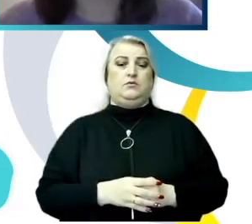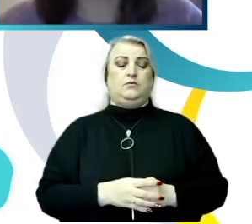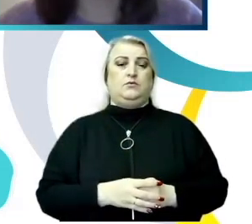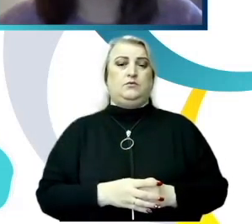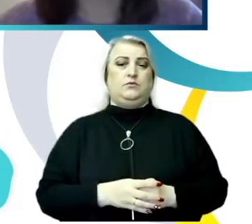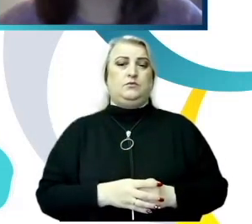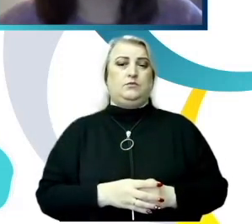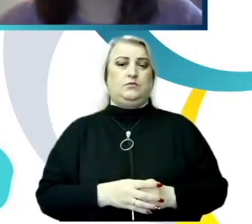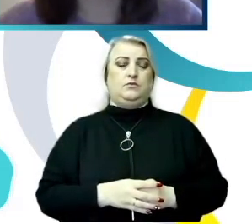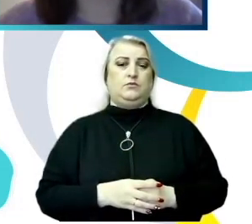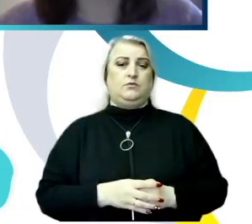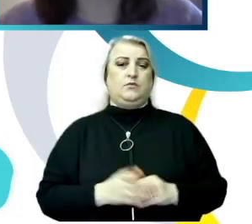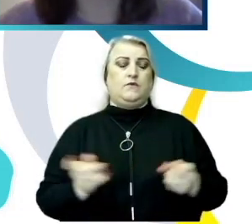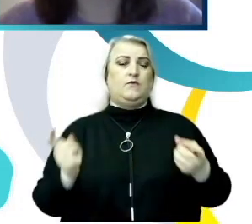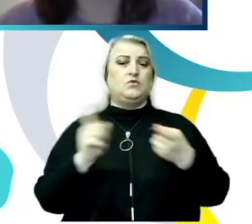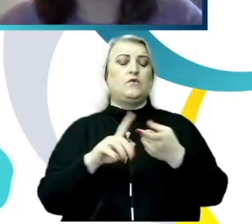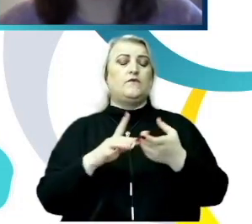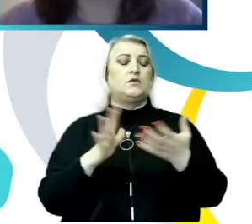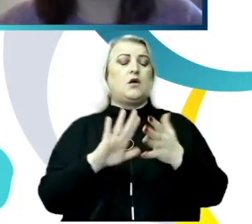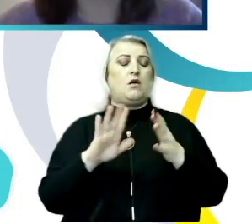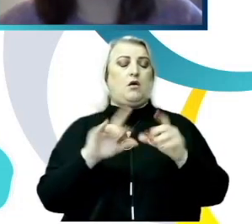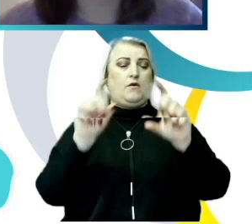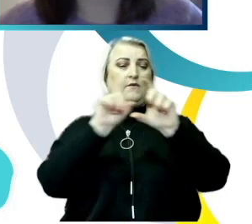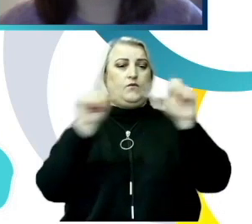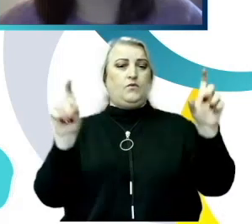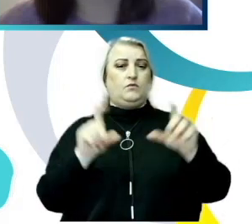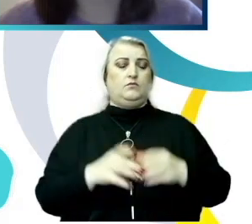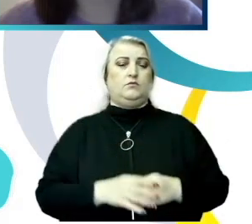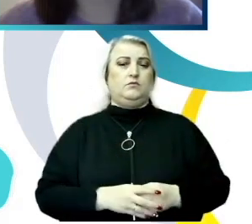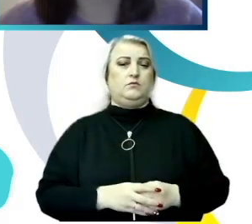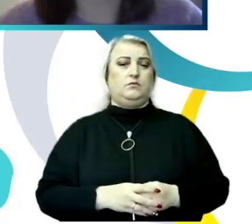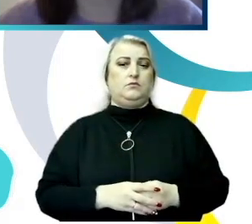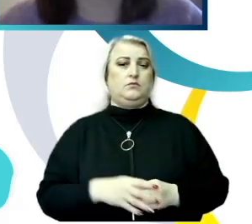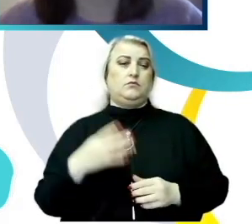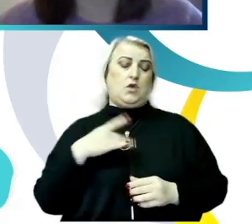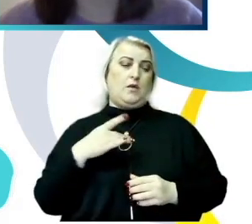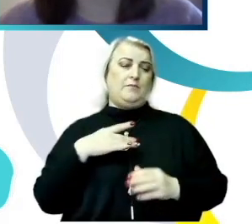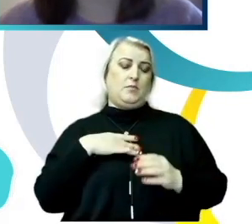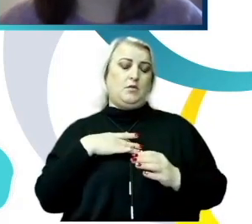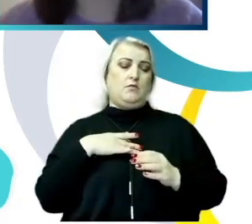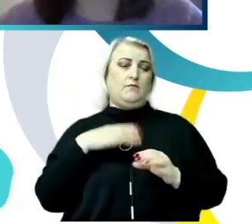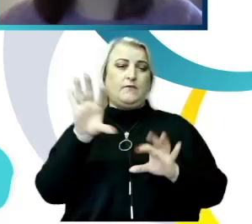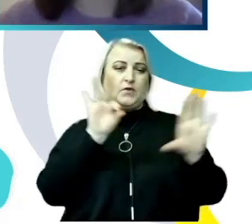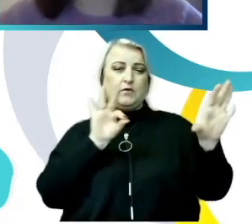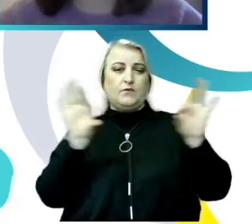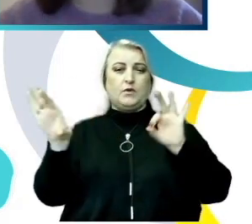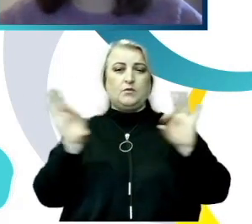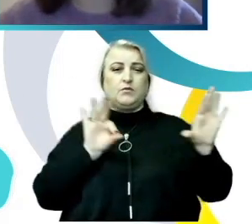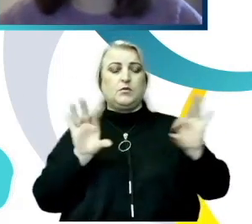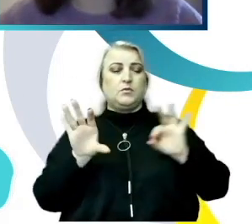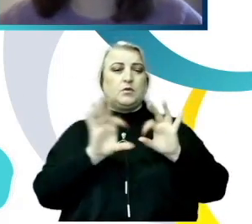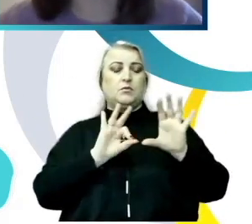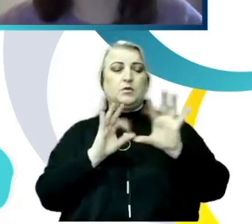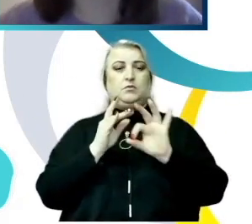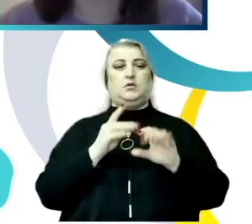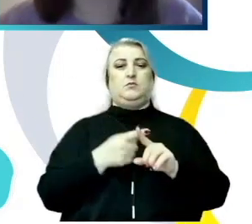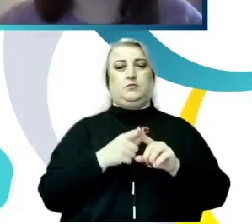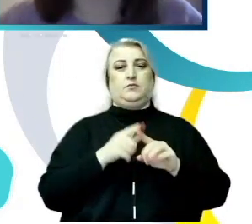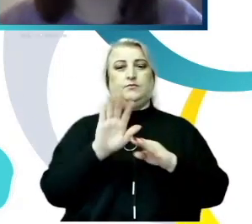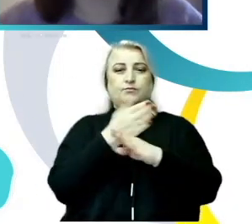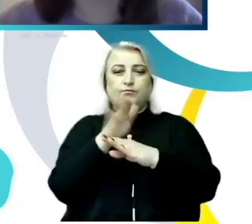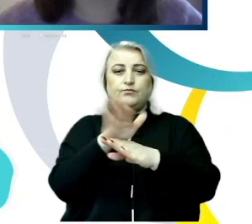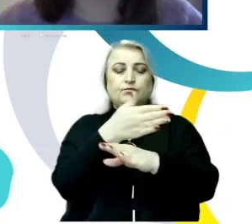În funcție de tipul de instituție și anul de studii, am evidențat că au fost evidențate în procesul de analiză practic școlile